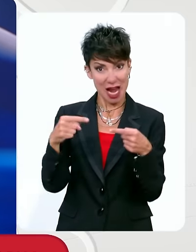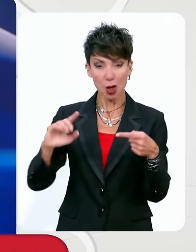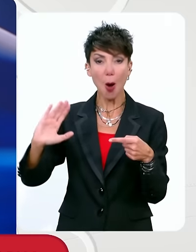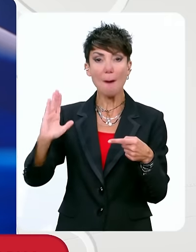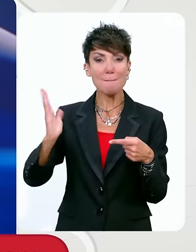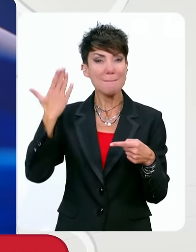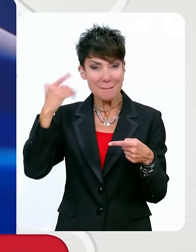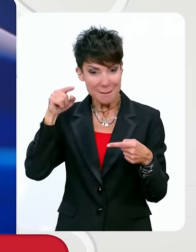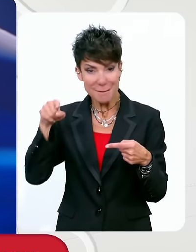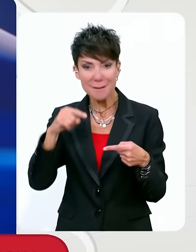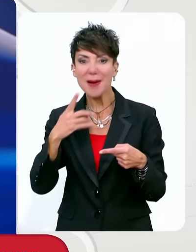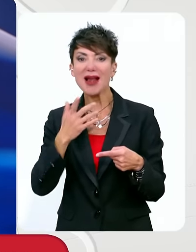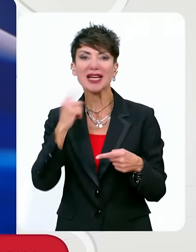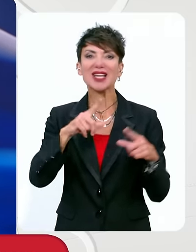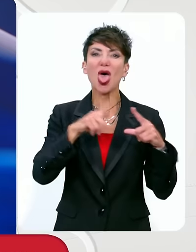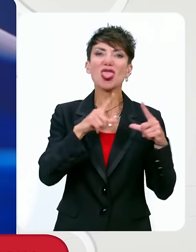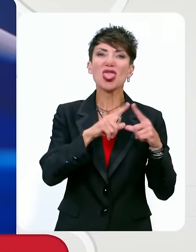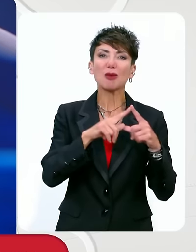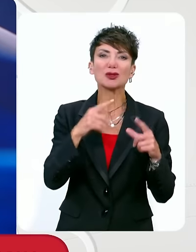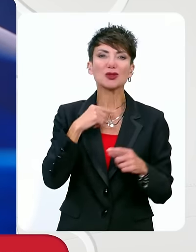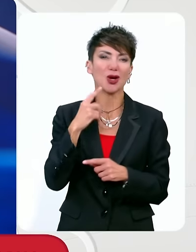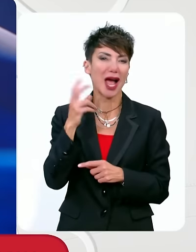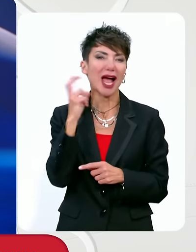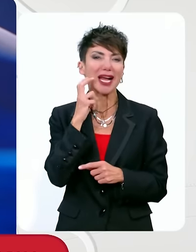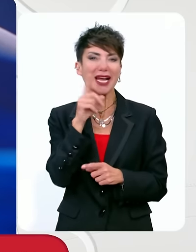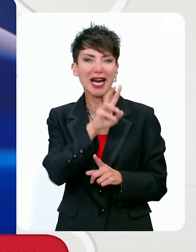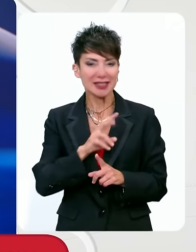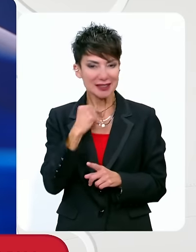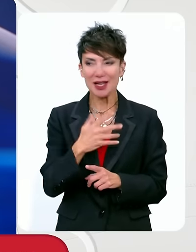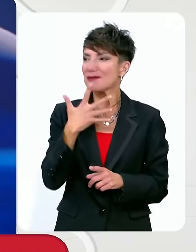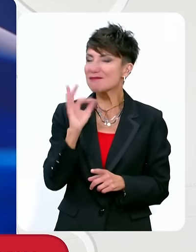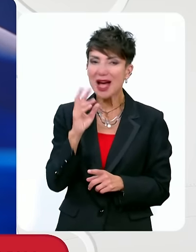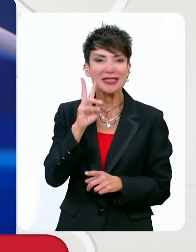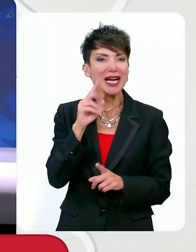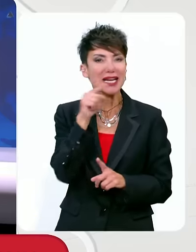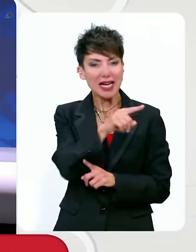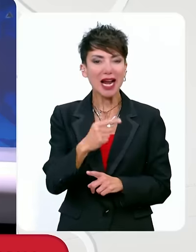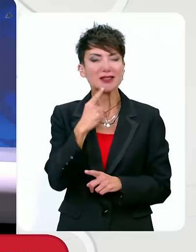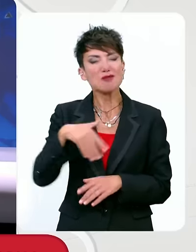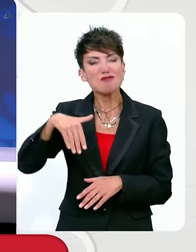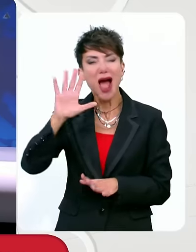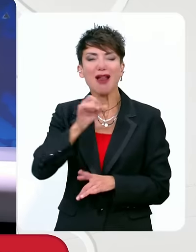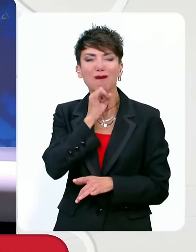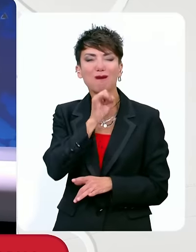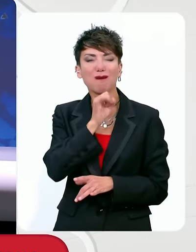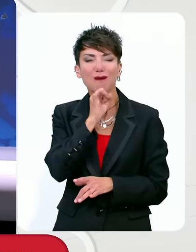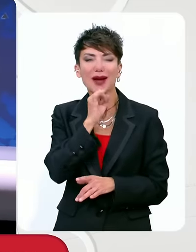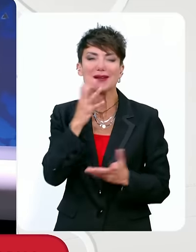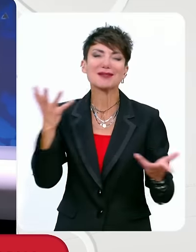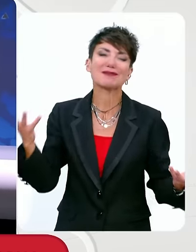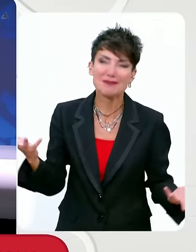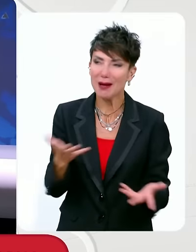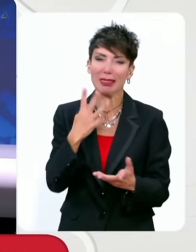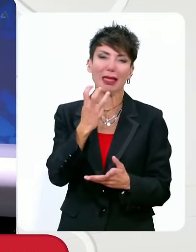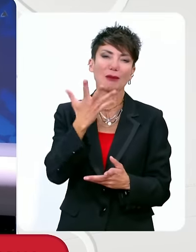Παλίνη με τον Δραπετσόνα Κερατσίνη, που είναι βέβαια μεγαλύτερες ηλικίες, είναι αυτή η απόμαχη, ας το πούμε, έτσι. Τι απόμαχη, δηλαδή